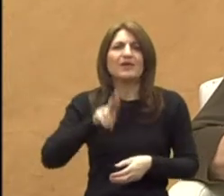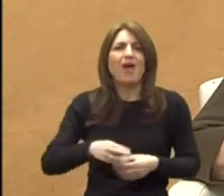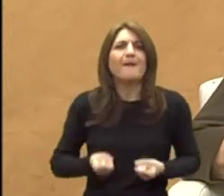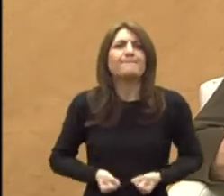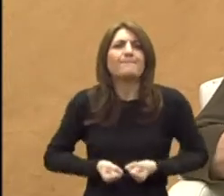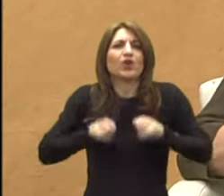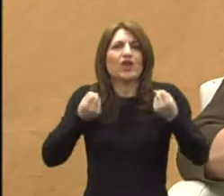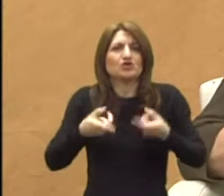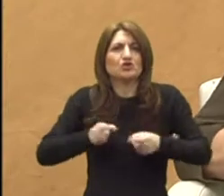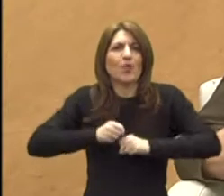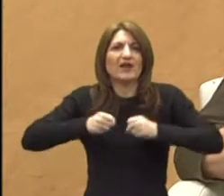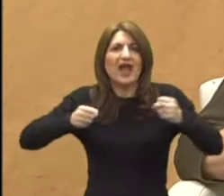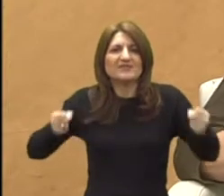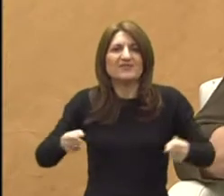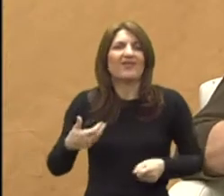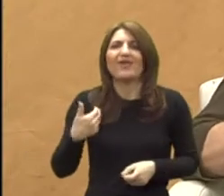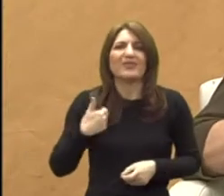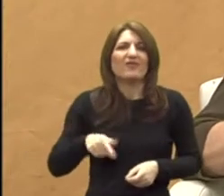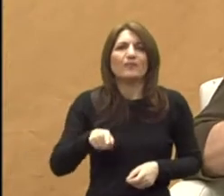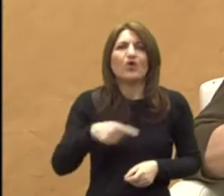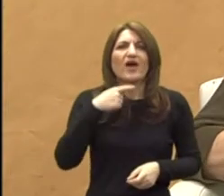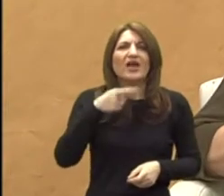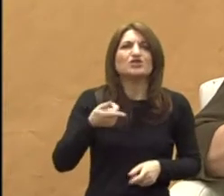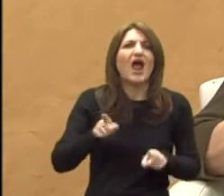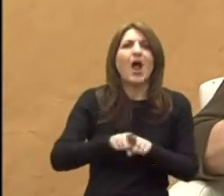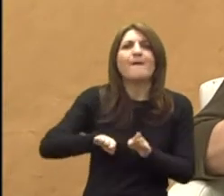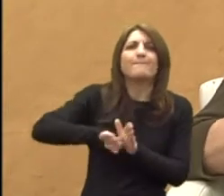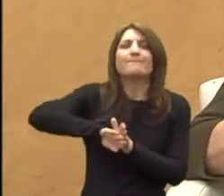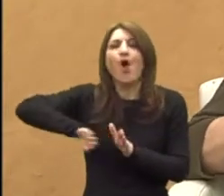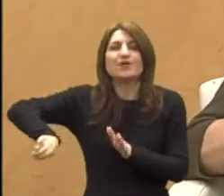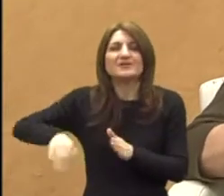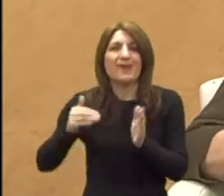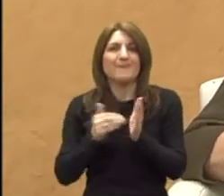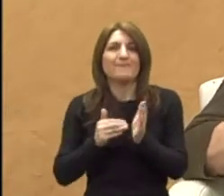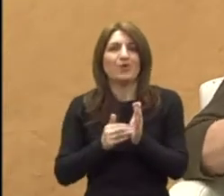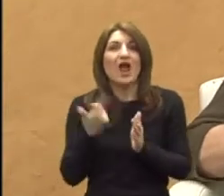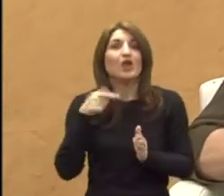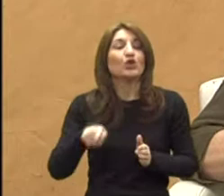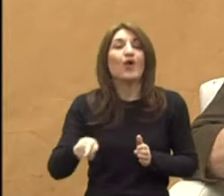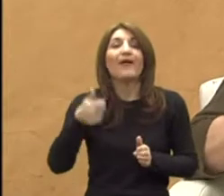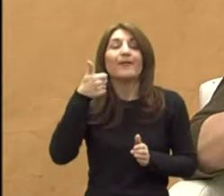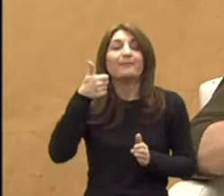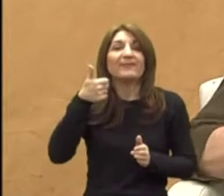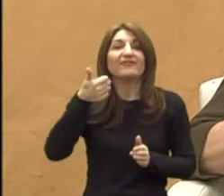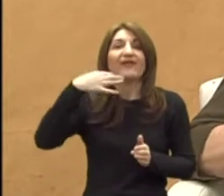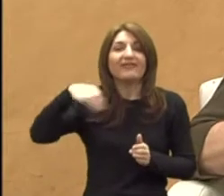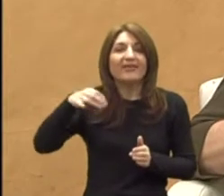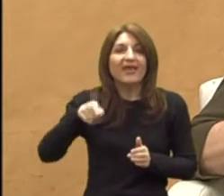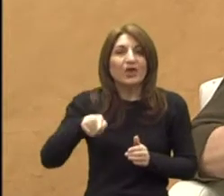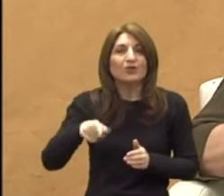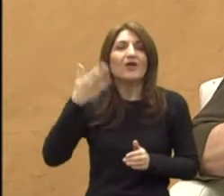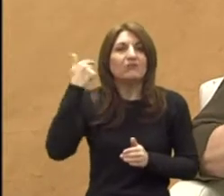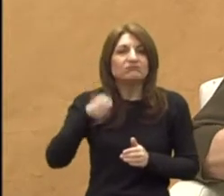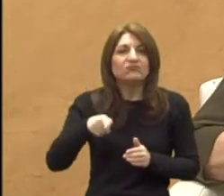razvoju. Opet ne volimo tu naglašavati posebnu, ali ona tada bila jedina, prva i kao takva je bila